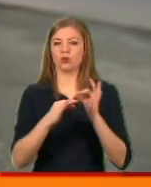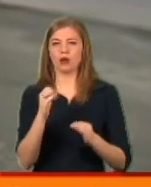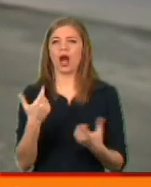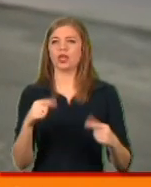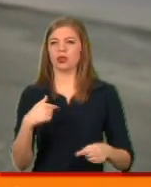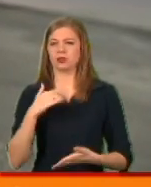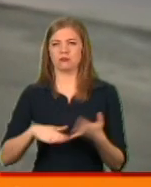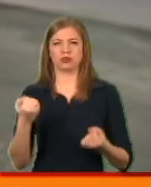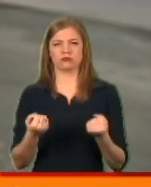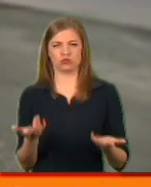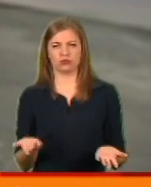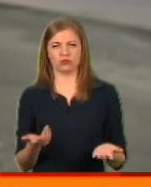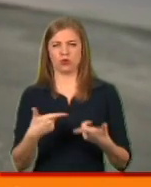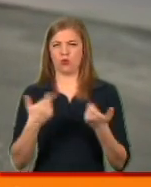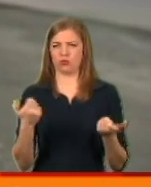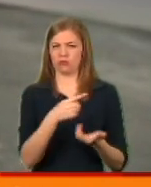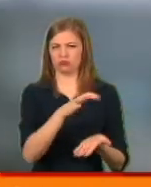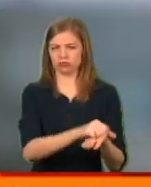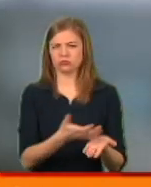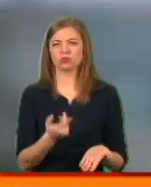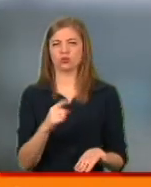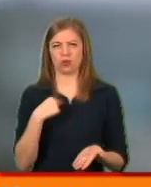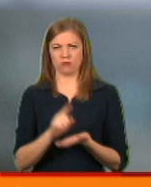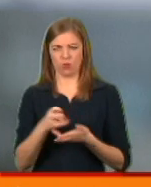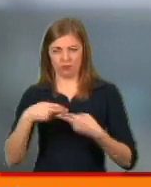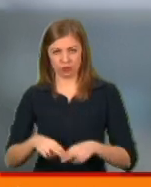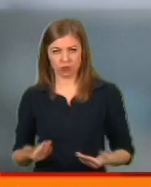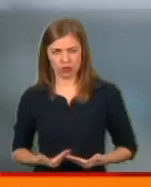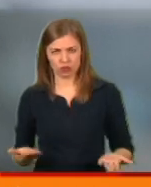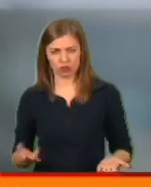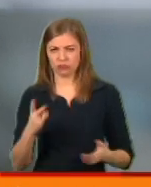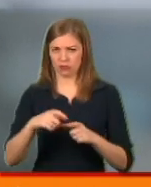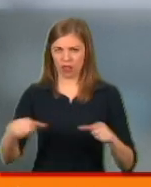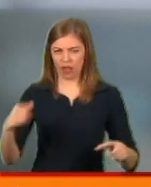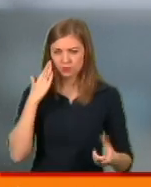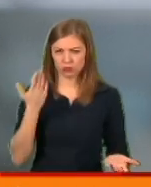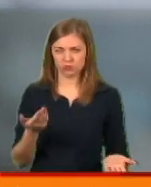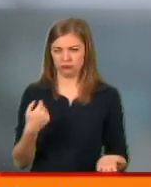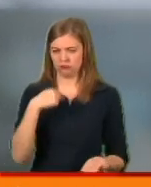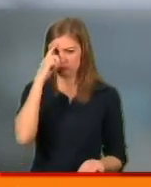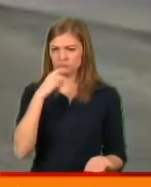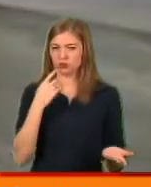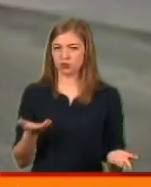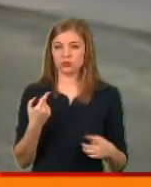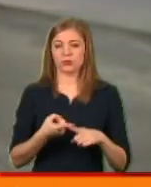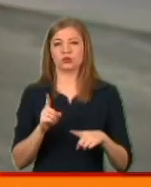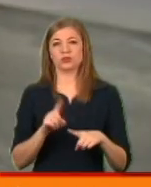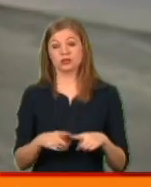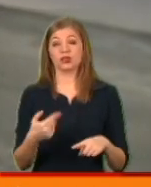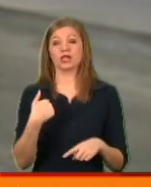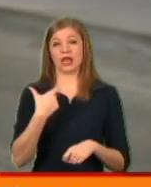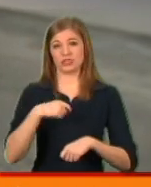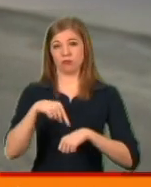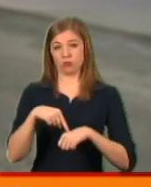діватися без машини, розумієте? Готель зайнятий. І що, я маю на вокзалі жити? Чи на лавоці? Я просто не розумію. Я себе